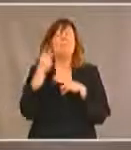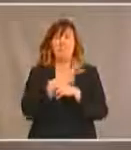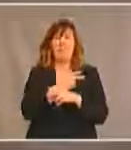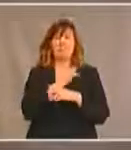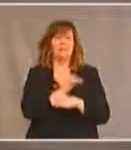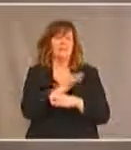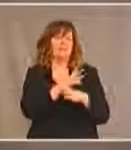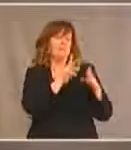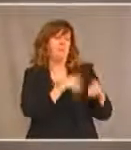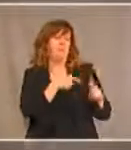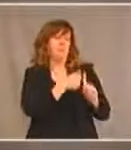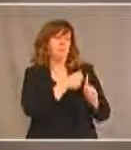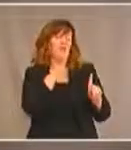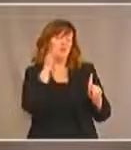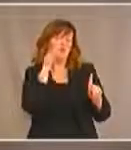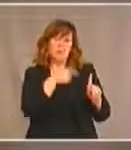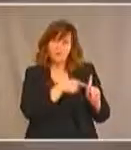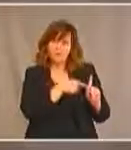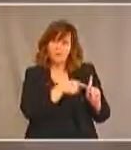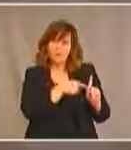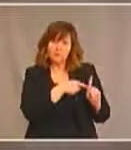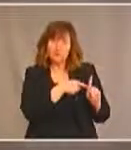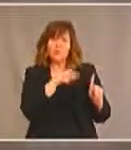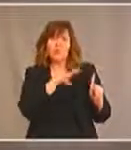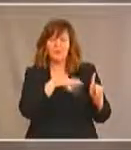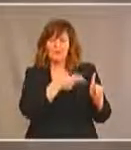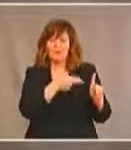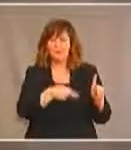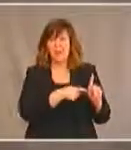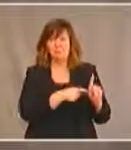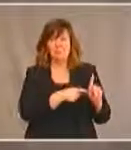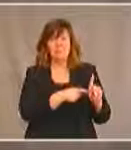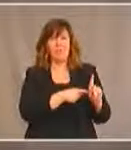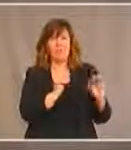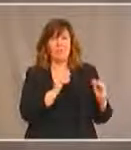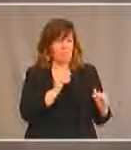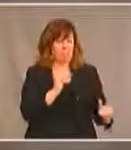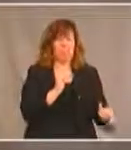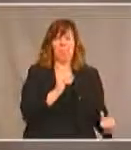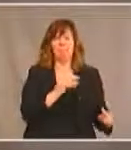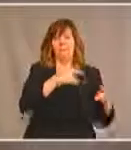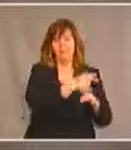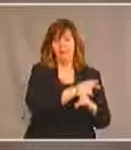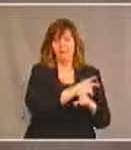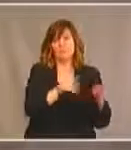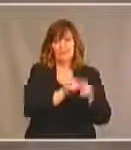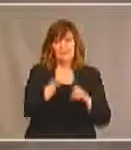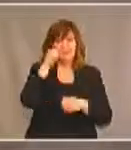personne autochtone qui a un handicap et d'autant plus quand on est une femme ou une fille